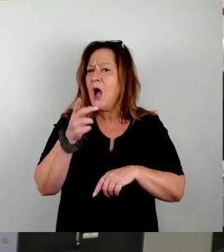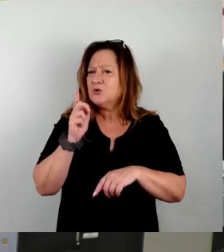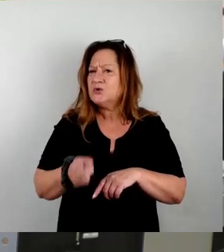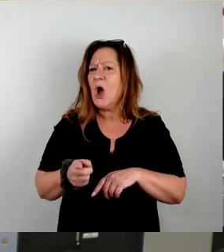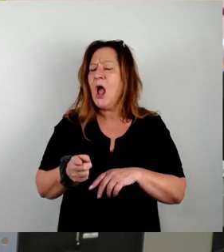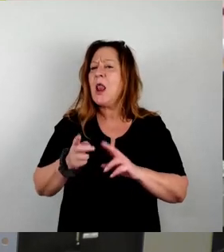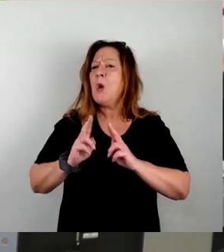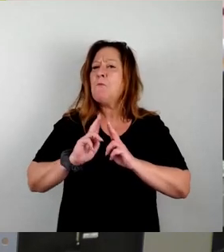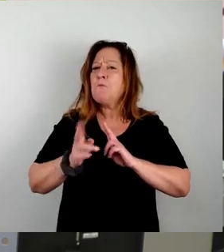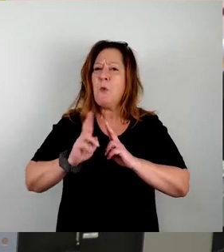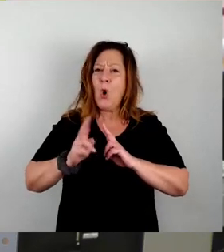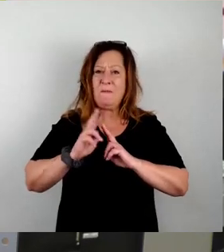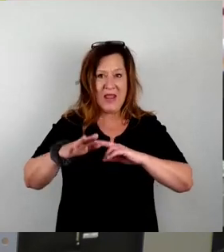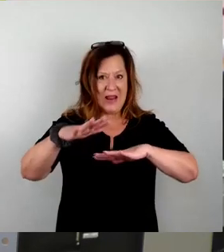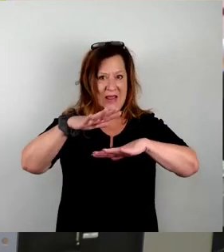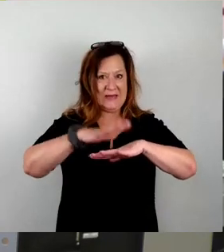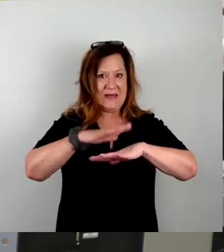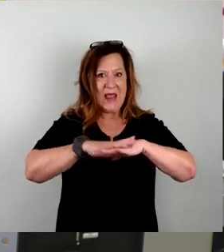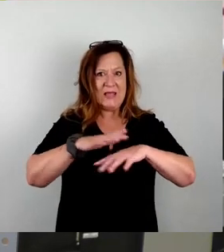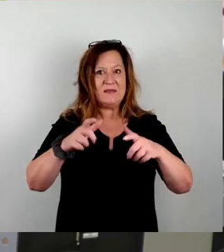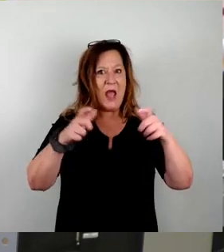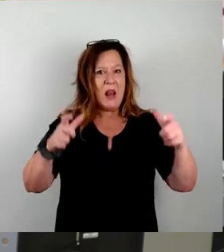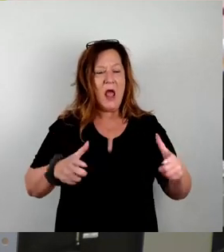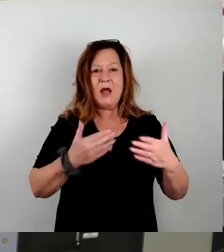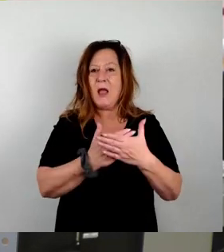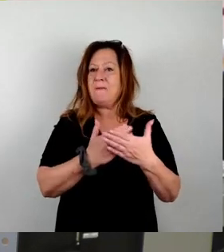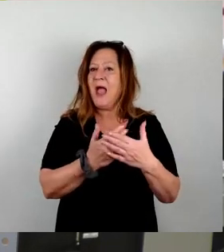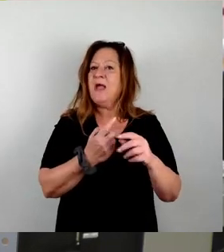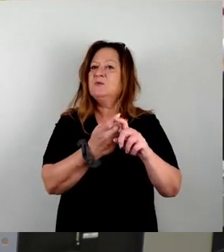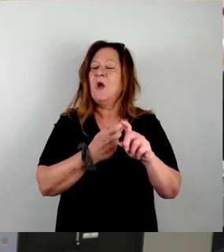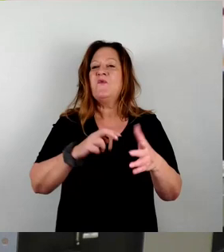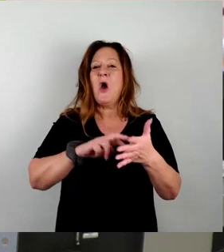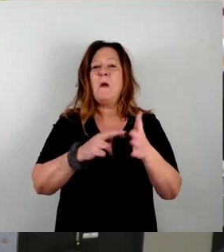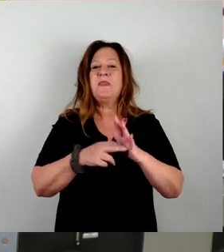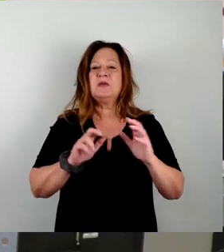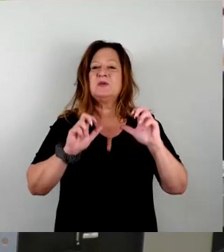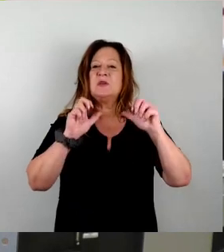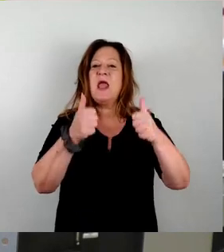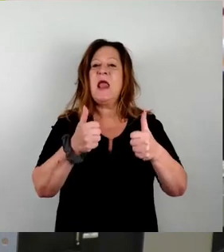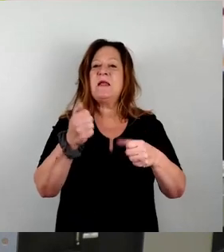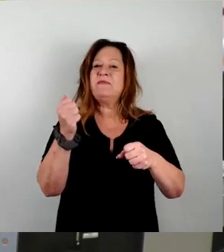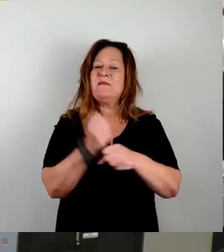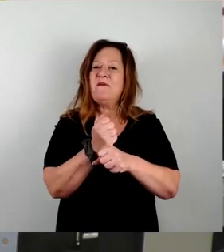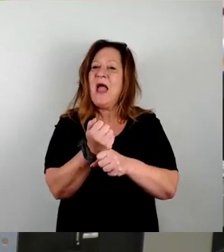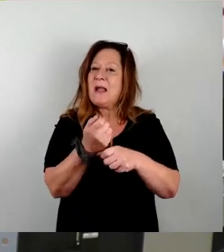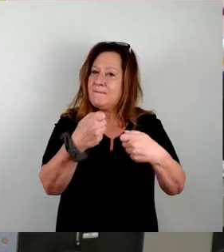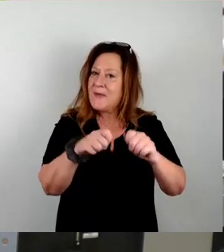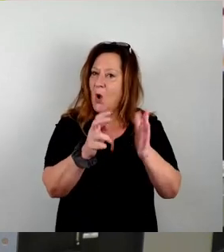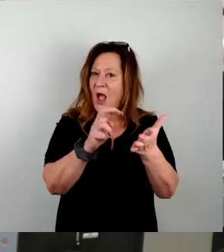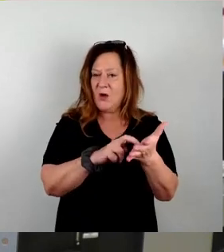Netzersatzanlage, wie zum Beispiel vom Technischen Hilfswerk, im Falle des Falles aufzustellen. Wann bräuchte man so ein